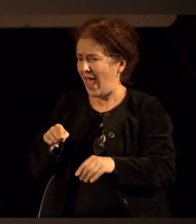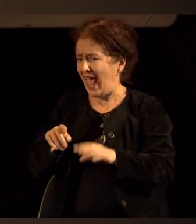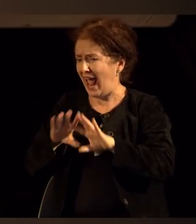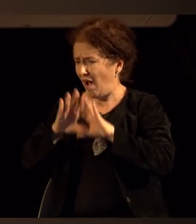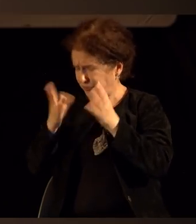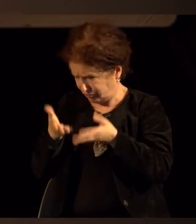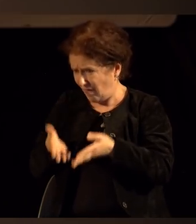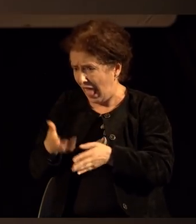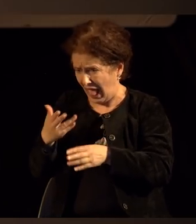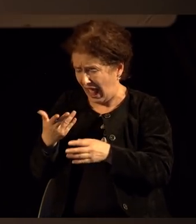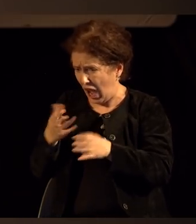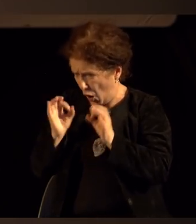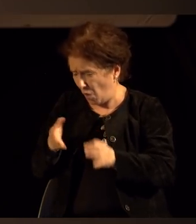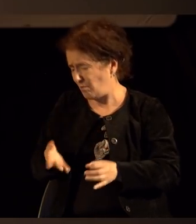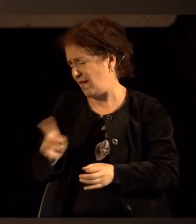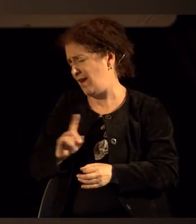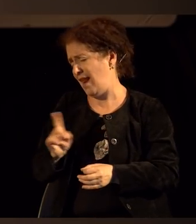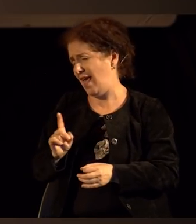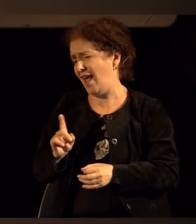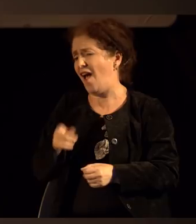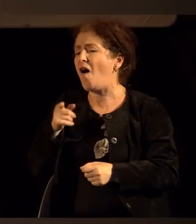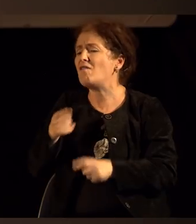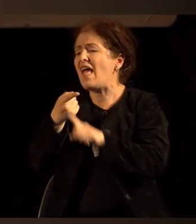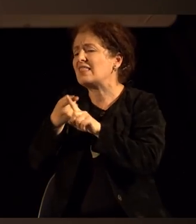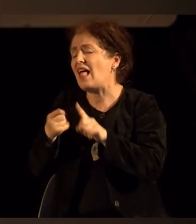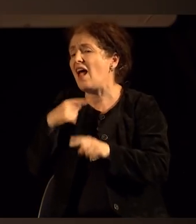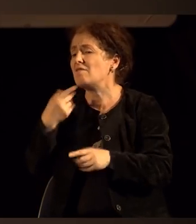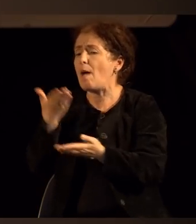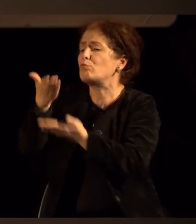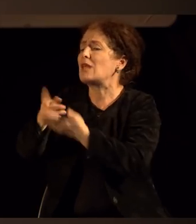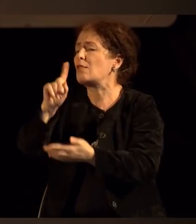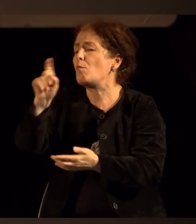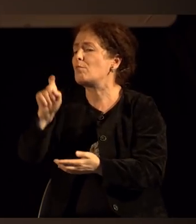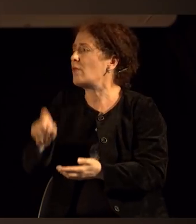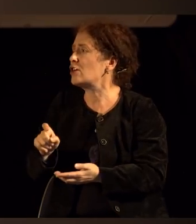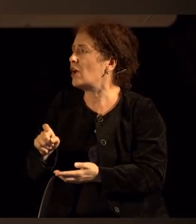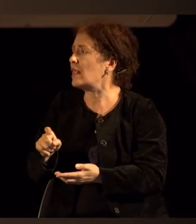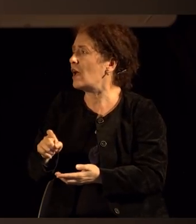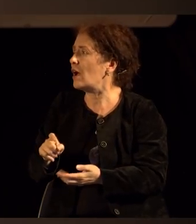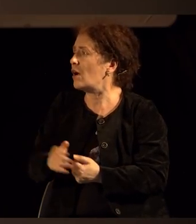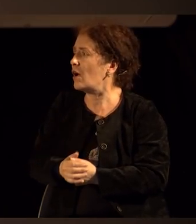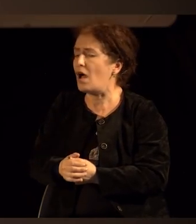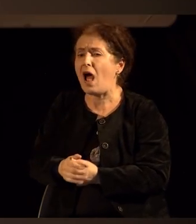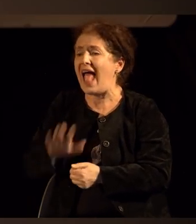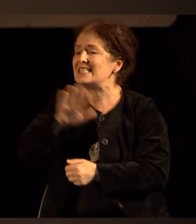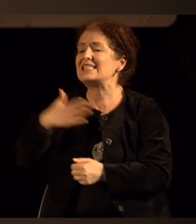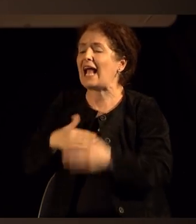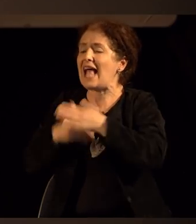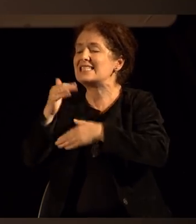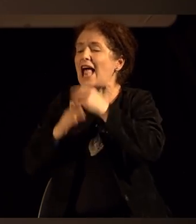цела наша престава. Да ви поставе на опрашање. А зашто го барате оргазмот?